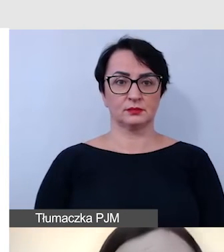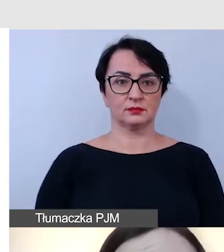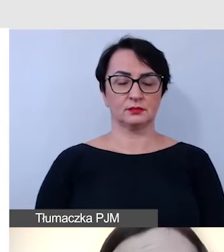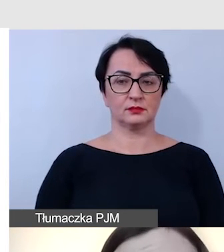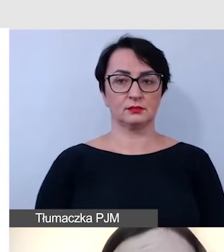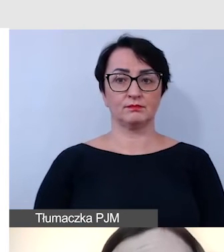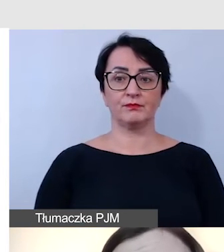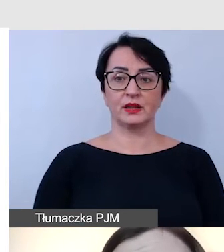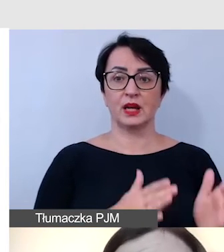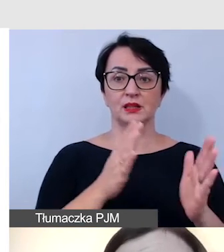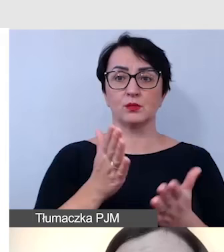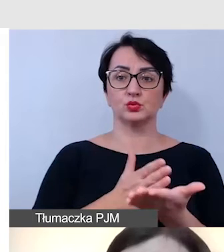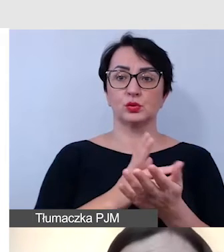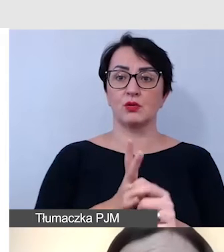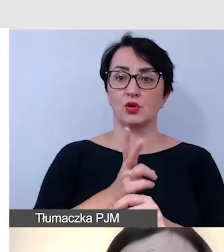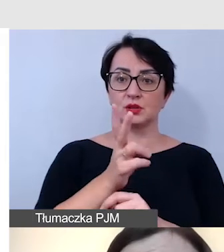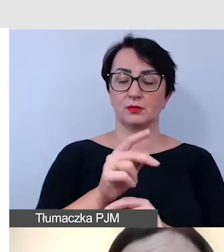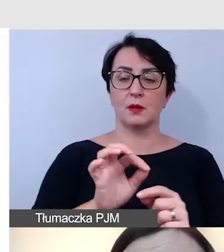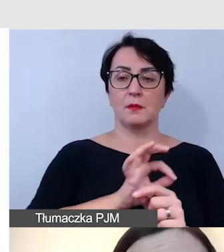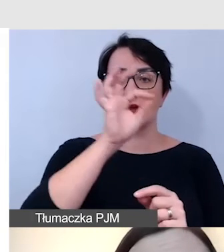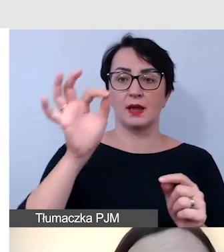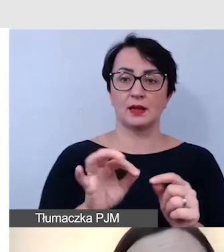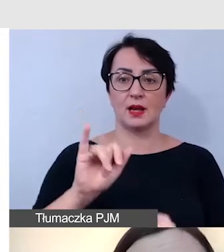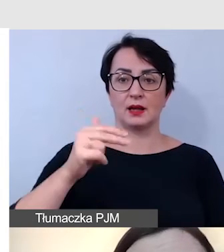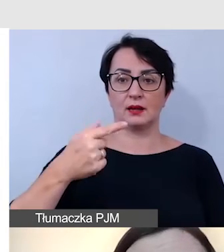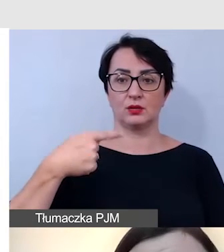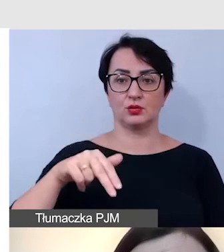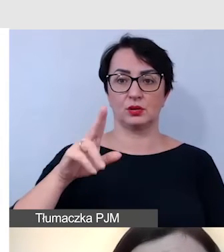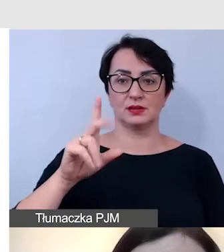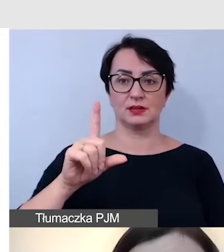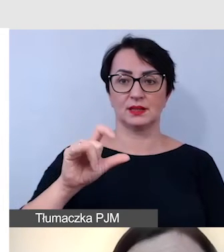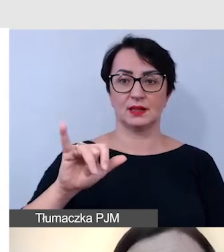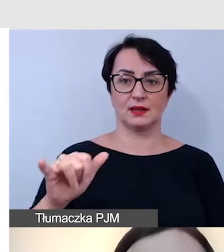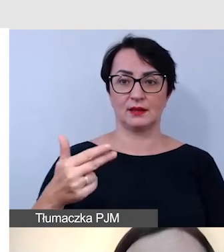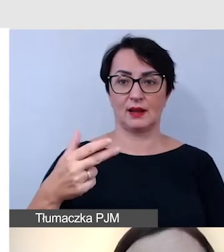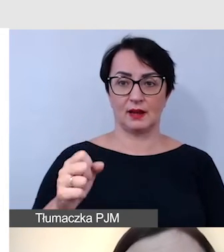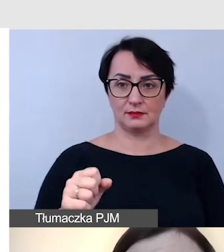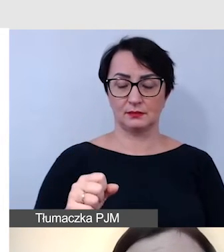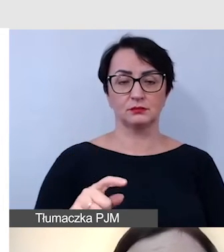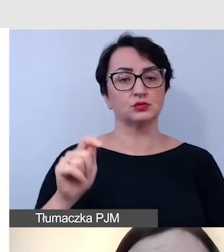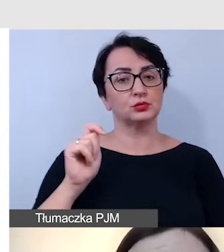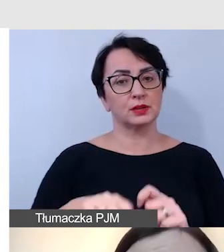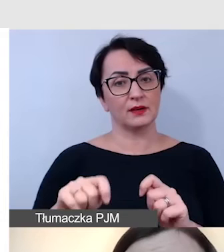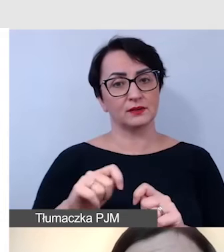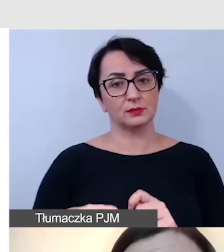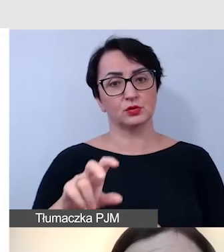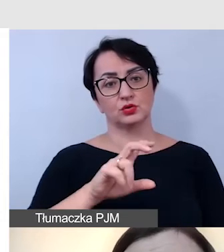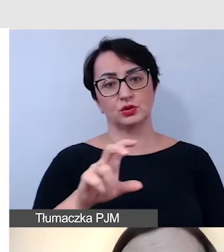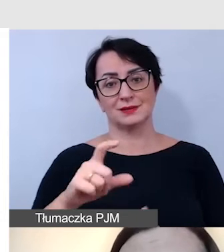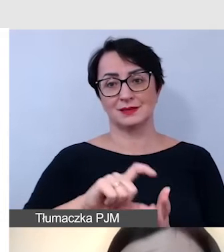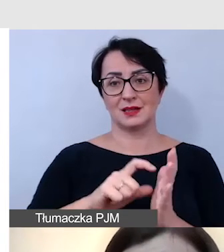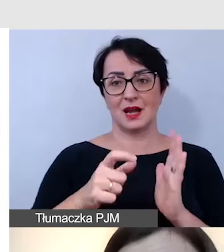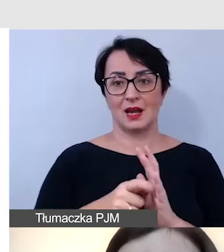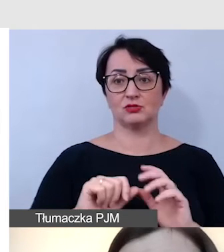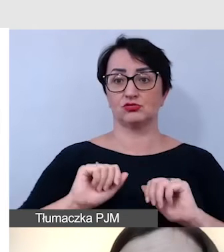Kolejna usługa dostępnościowa, pętla indukcyjna. Sprawdzamy, czy na sali